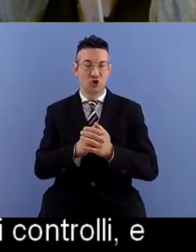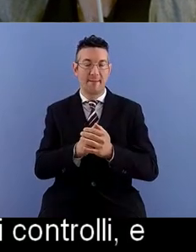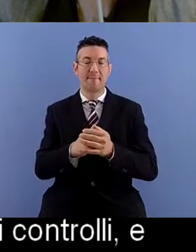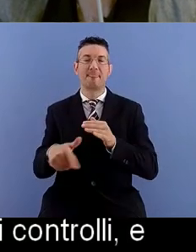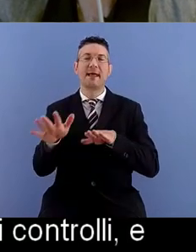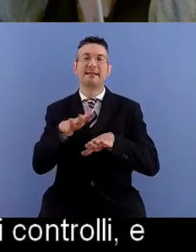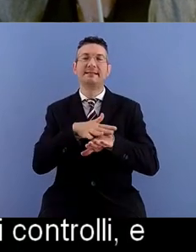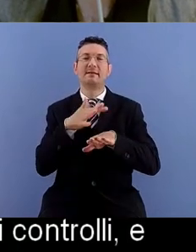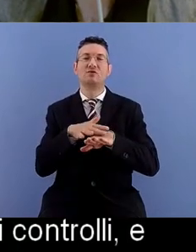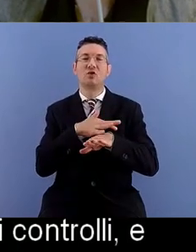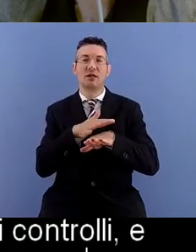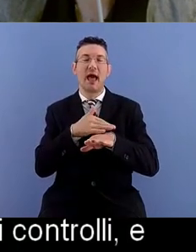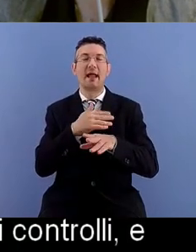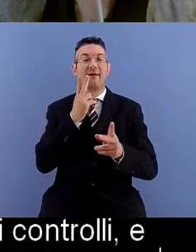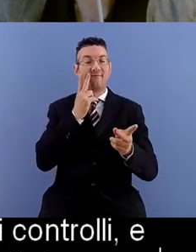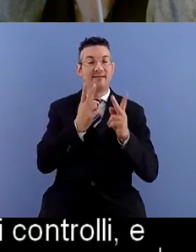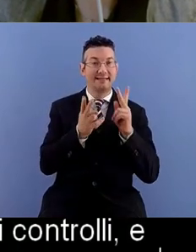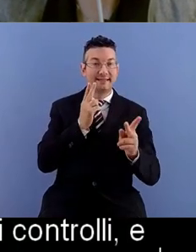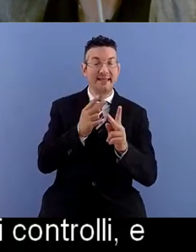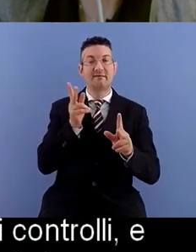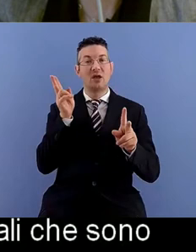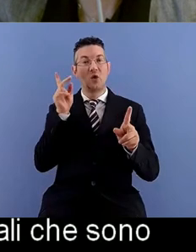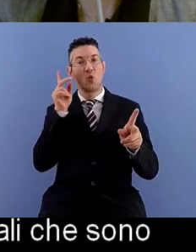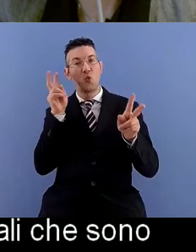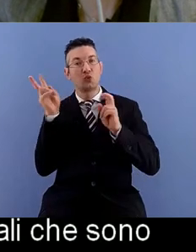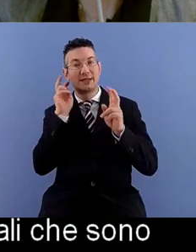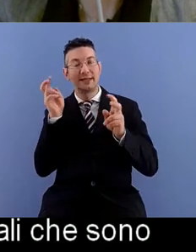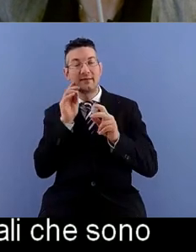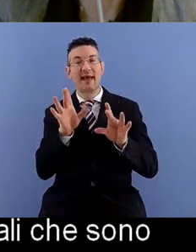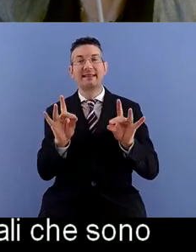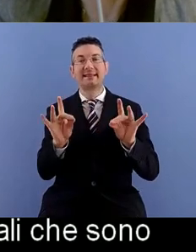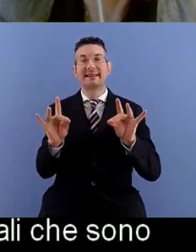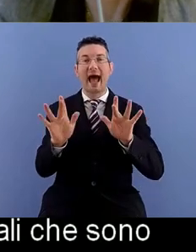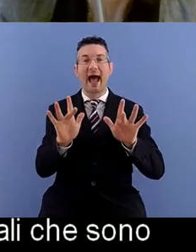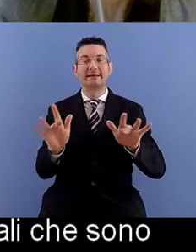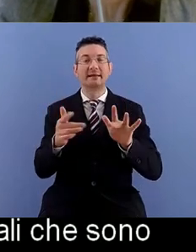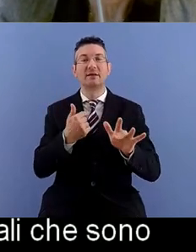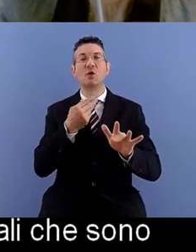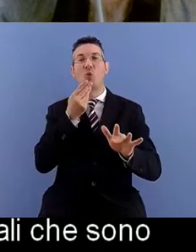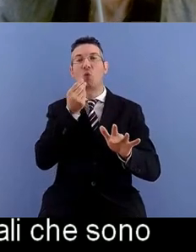aspetti visivi, uditivi, tattili, gustativi, relativi all'equilibrio.